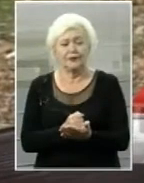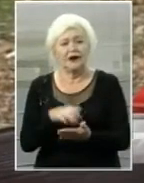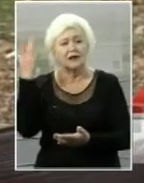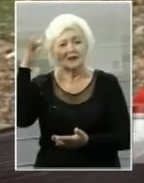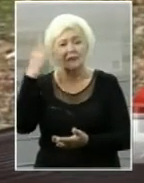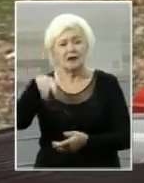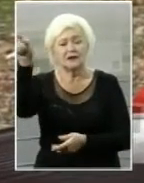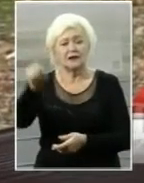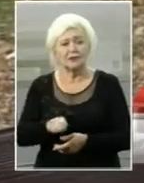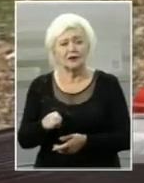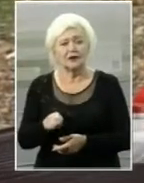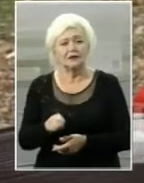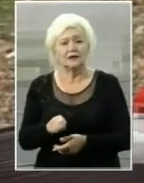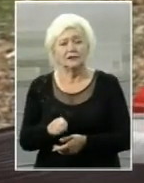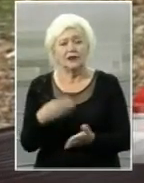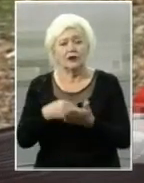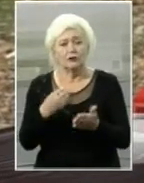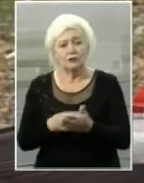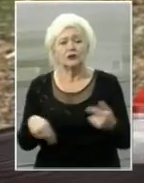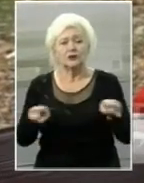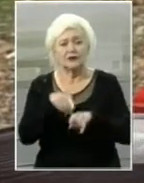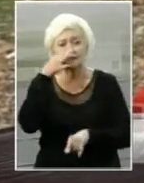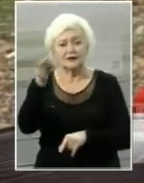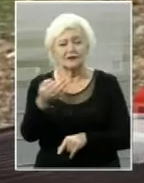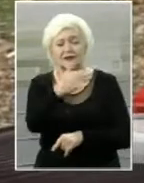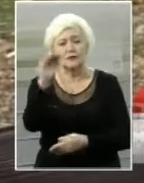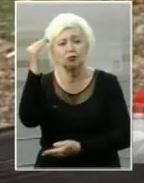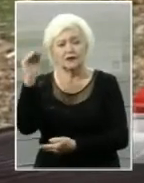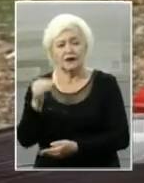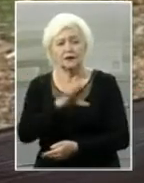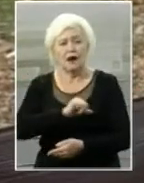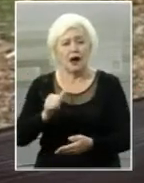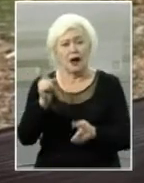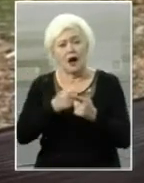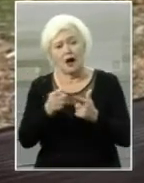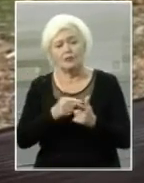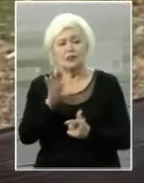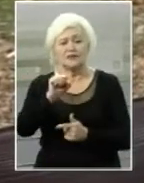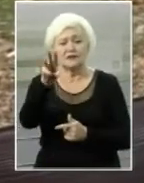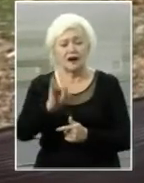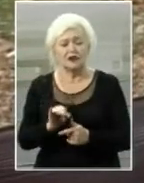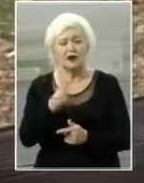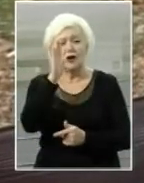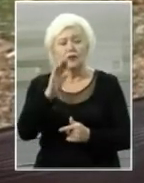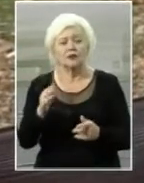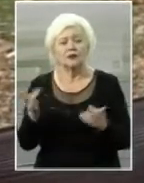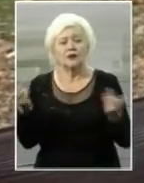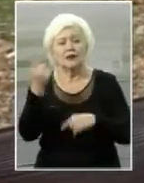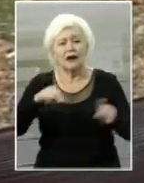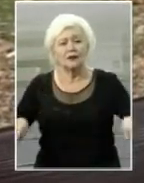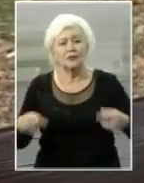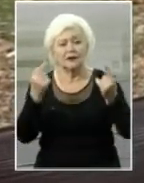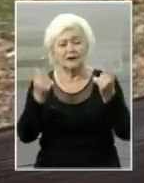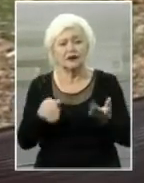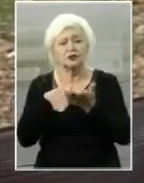прислали кошти, теж сказали або на дитину, або Саші. Кажуть, відклади Саші буде на реабілітацію.